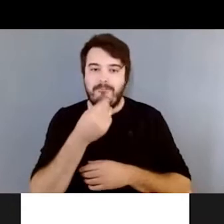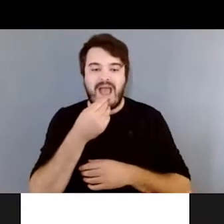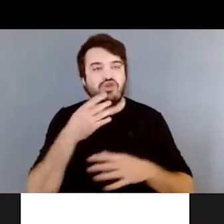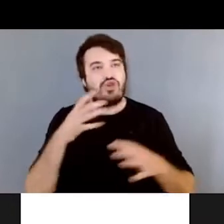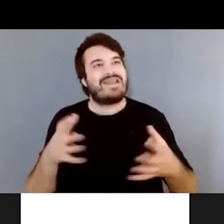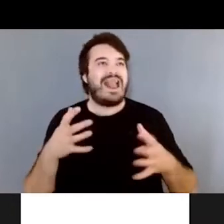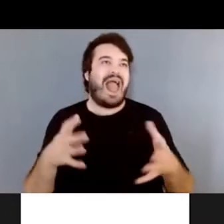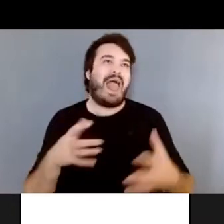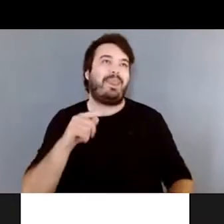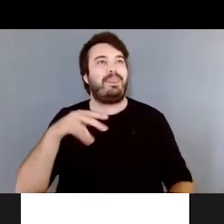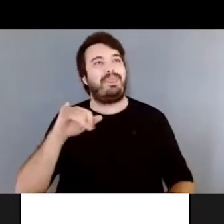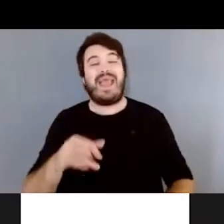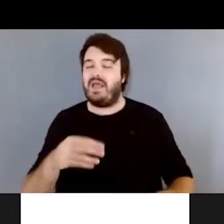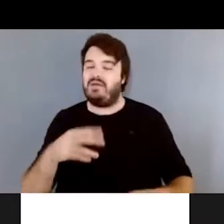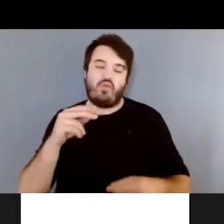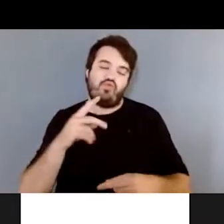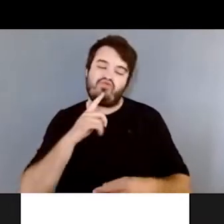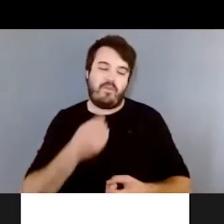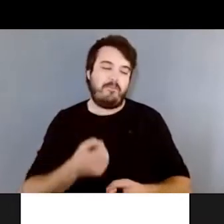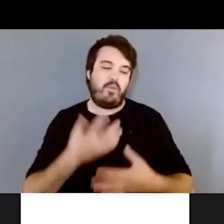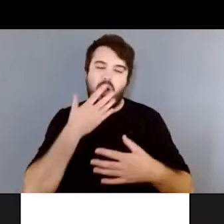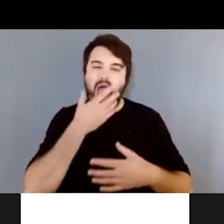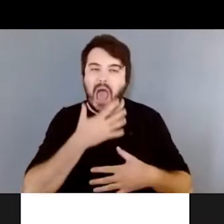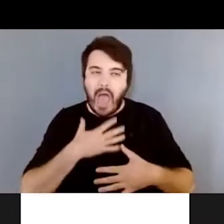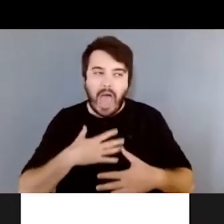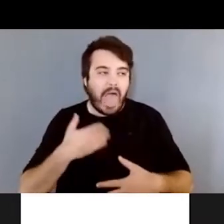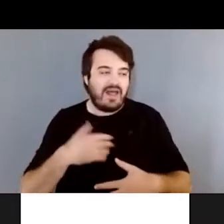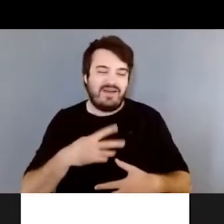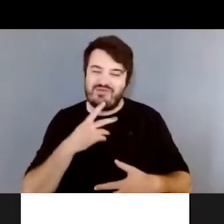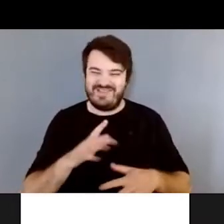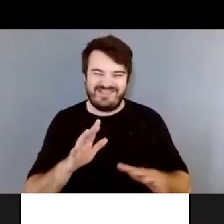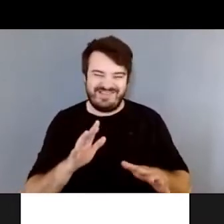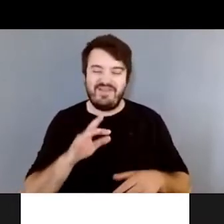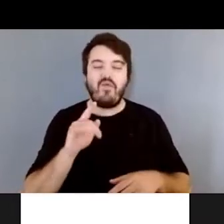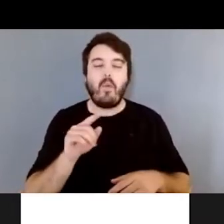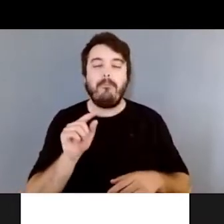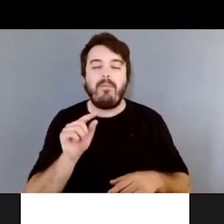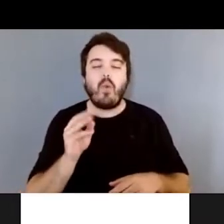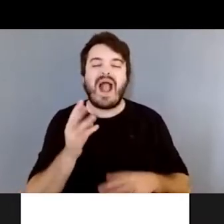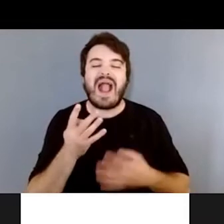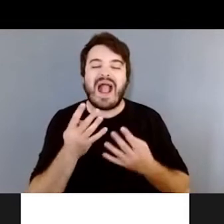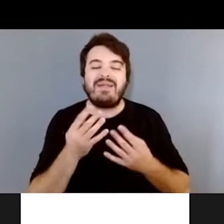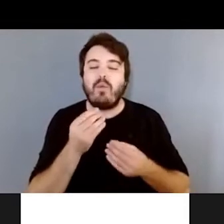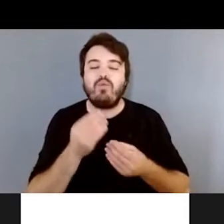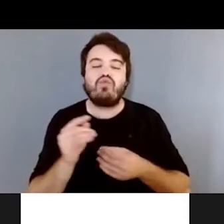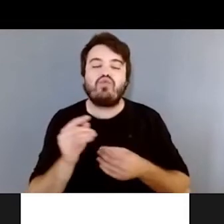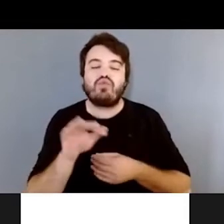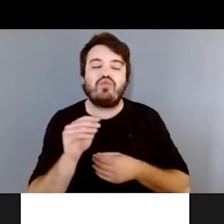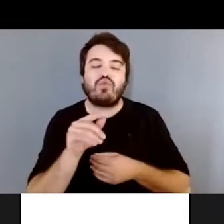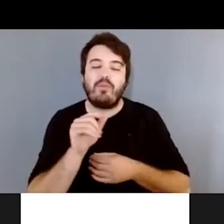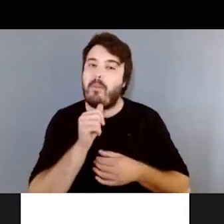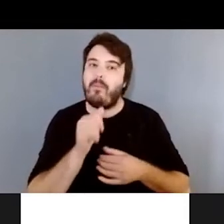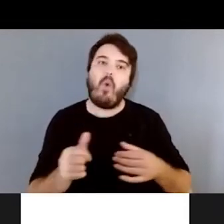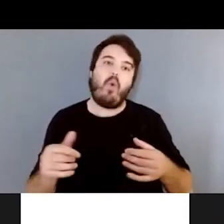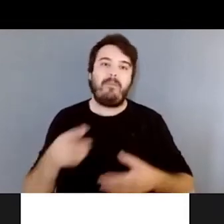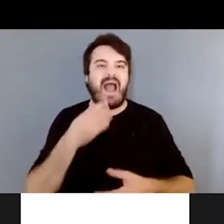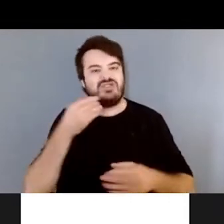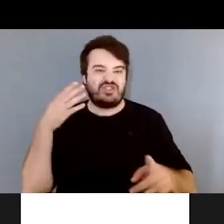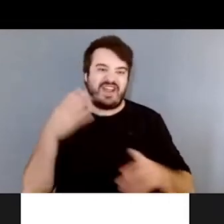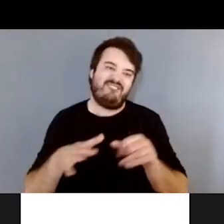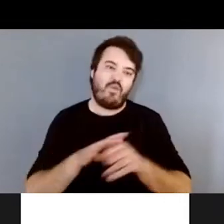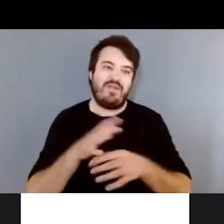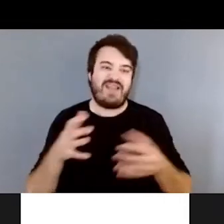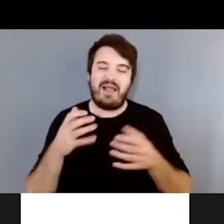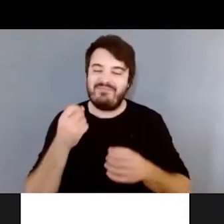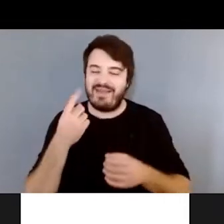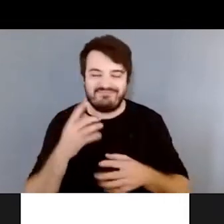de thym, ça va brûler notre bouche puis notre oesophage. Donc, en petite quantité. Dans votre jardin, j